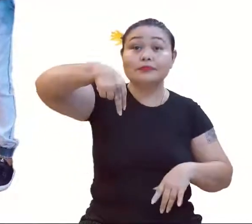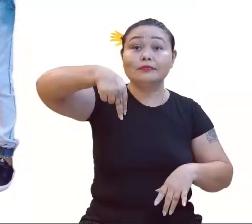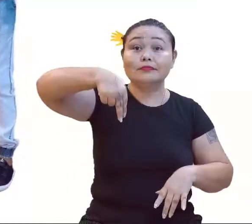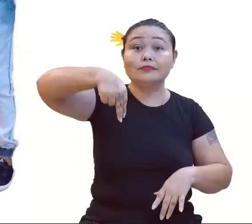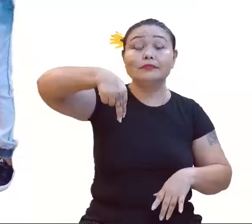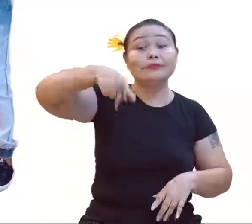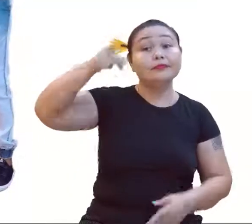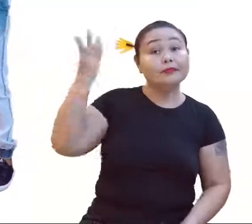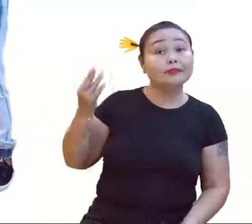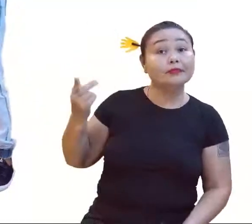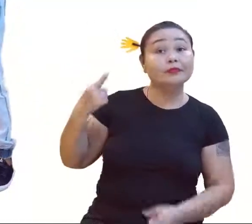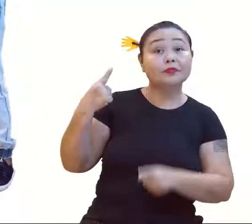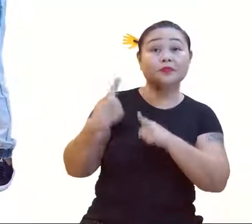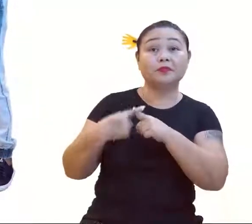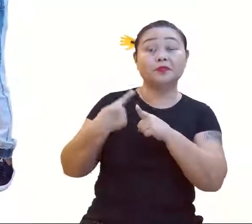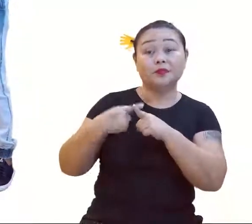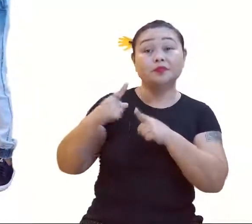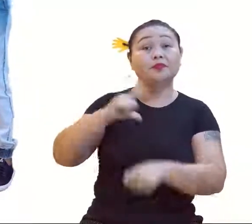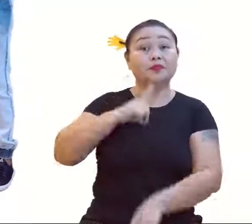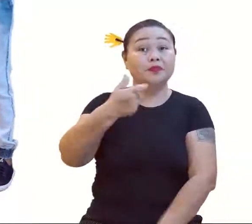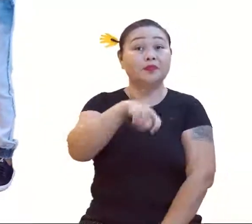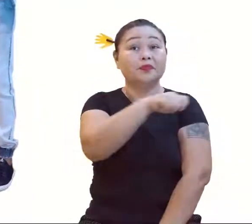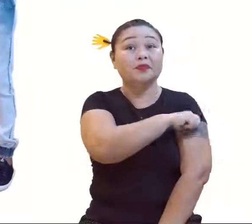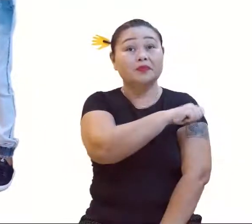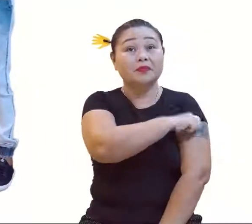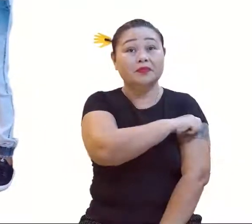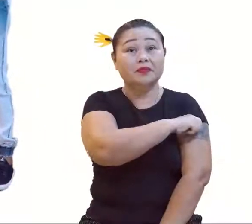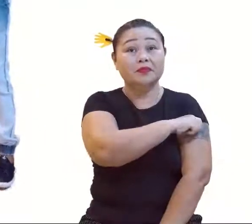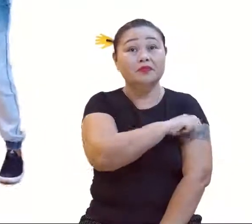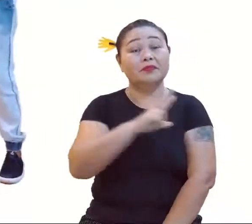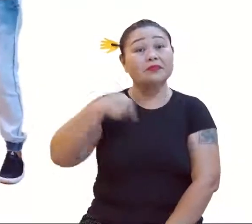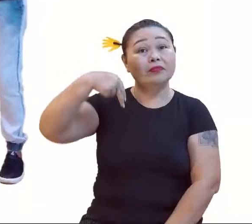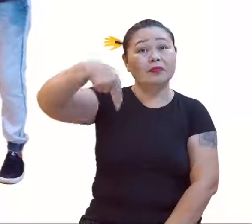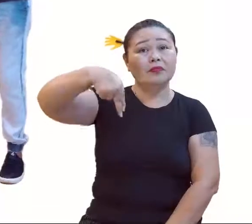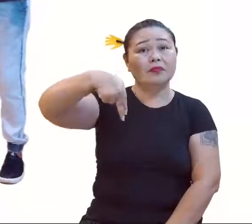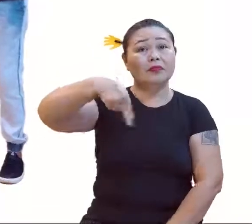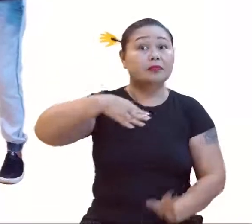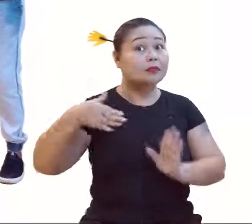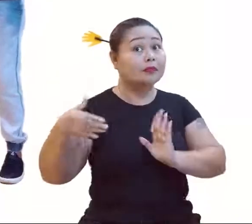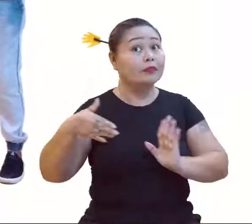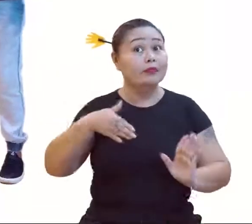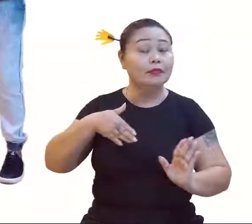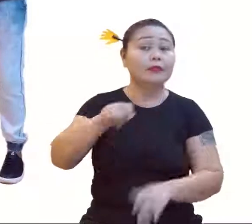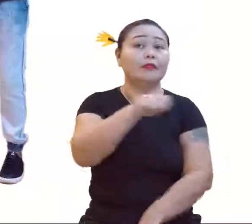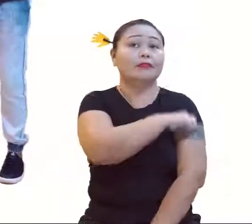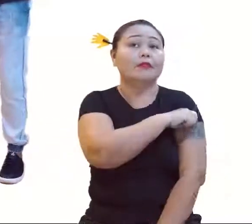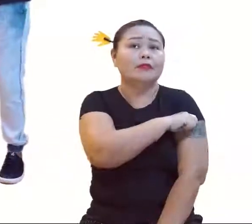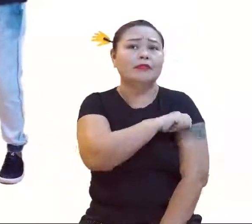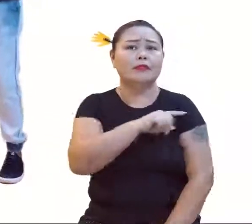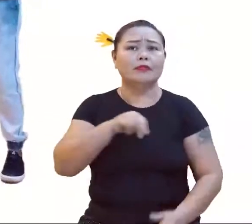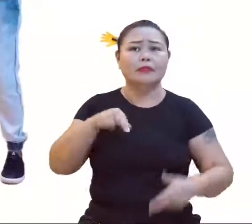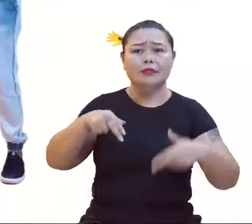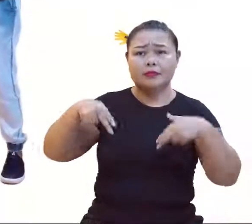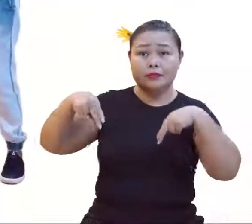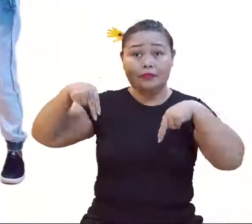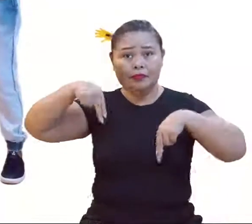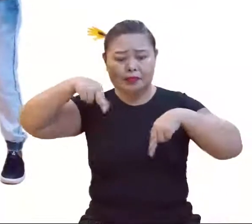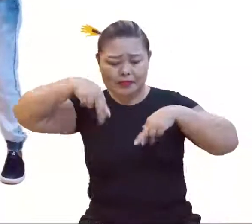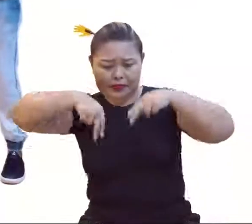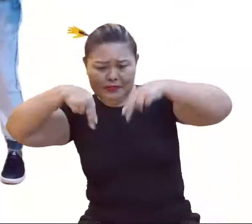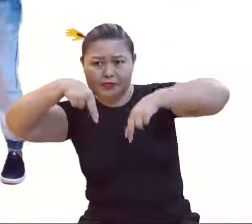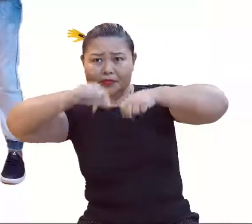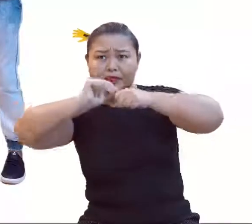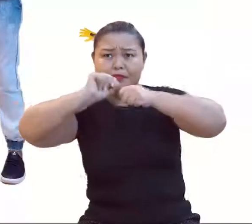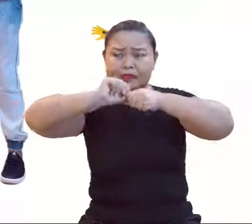jeito. Por quê? Porque tem uns alunos. É verdade, se a gente ficar aqui na frente, vamos ficar na frente deles. Все порядке, а выходите на него! Вроде